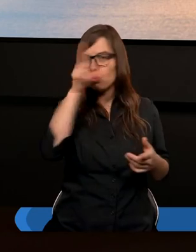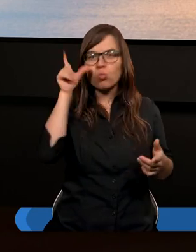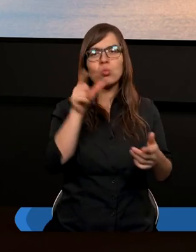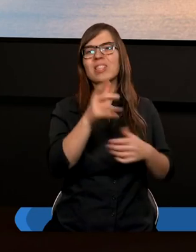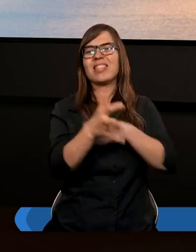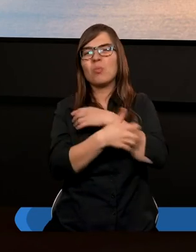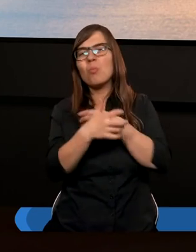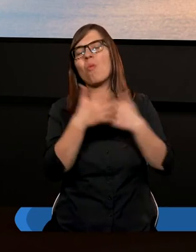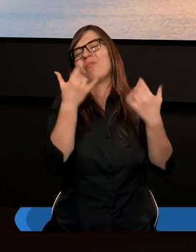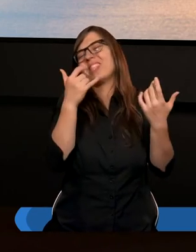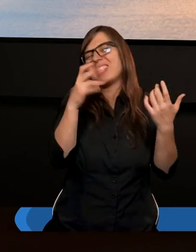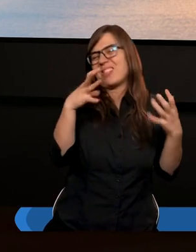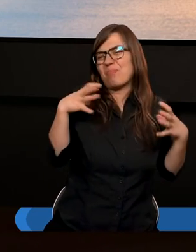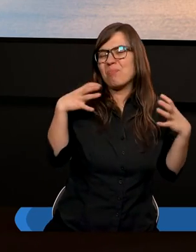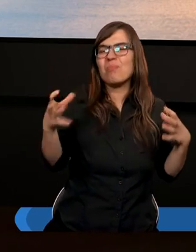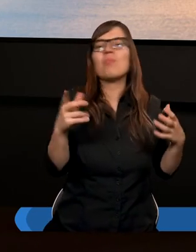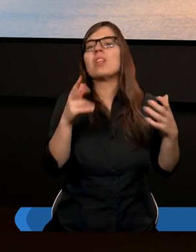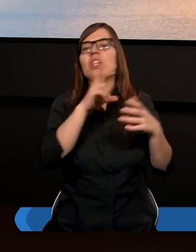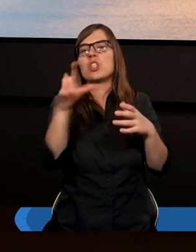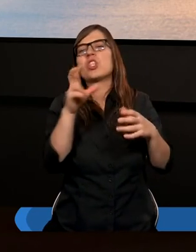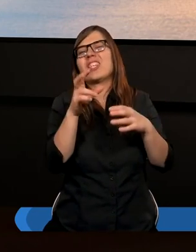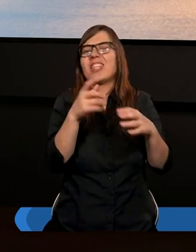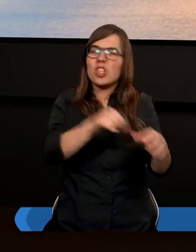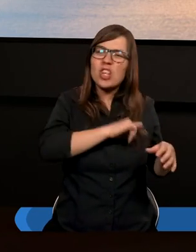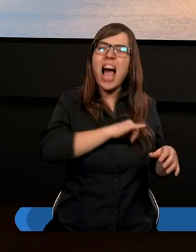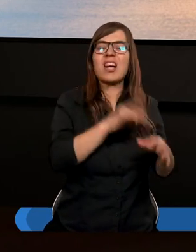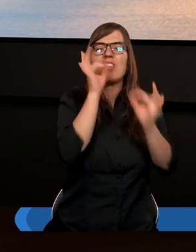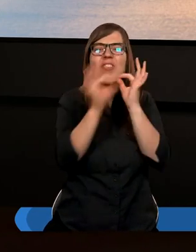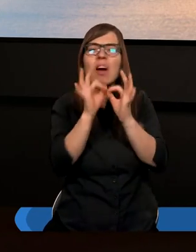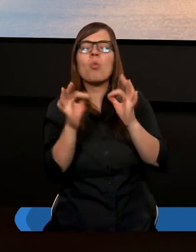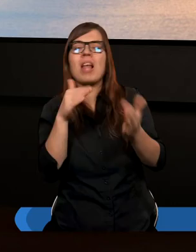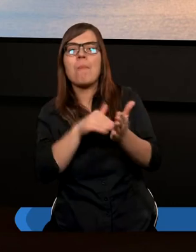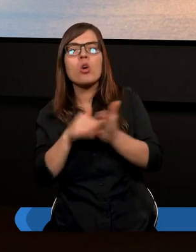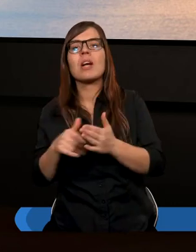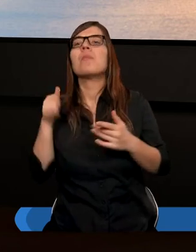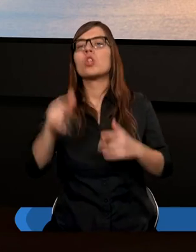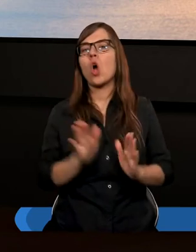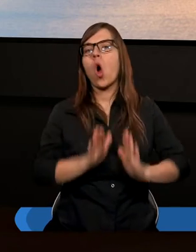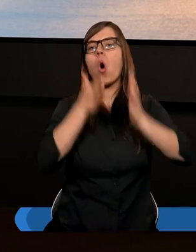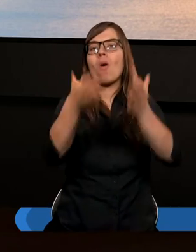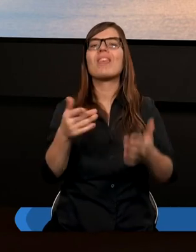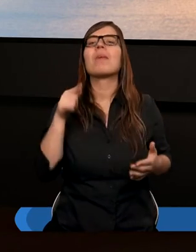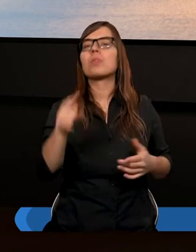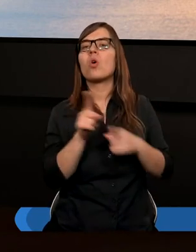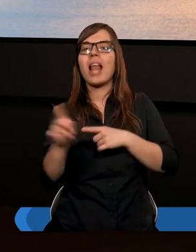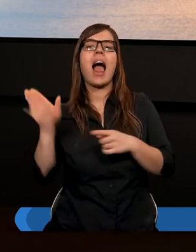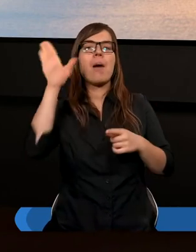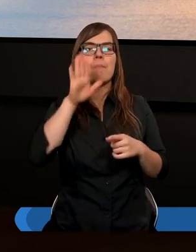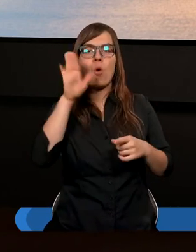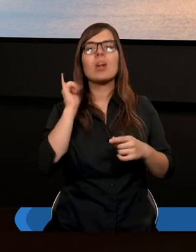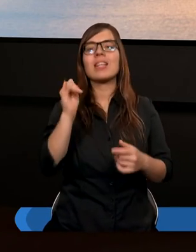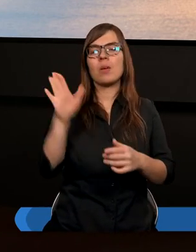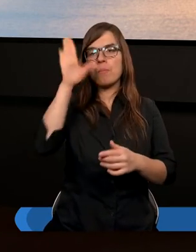a zwłaszcza tych znajdujących się w szczególnej potrzebie to ofiarujemy to dla Boga